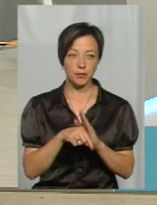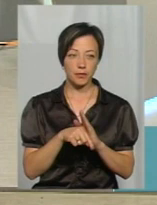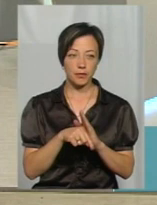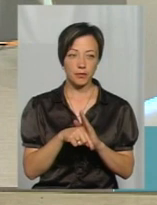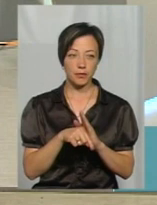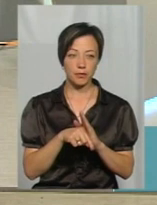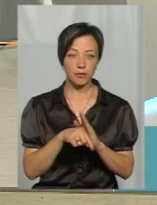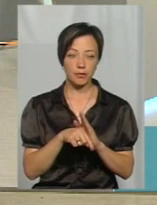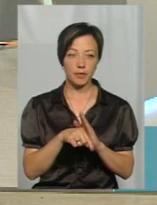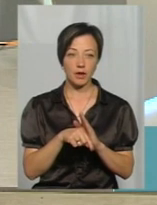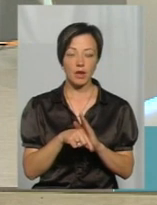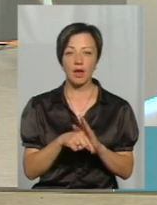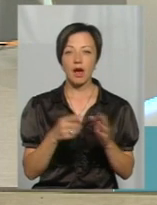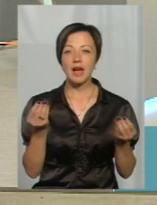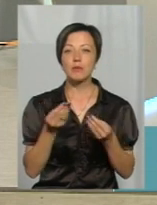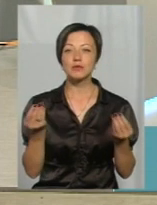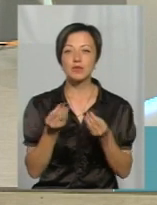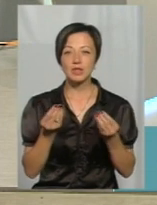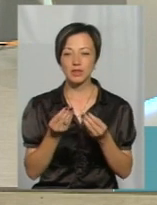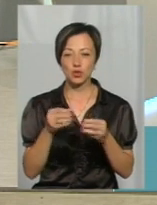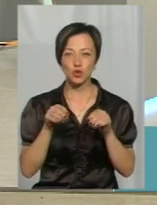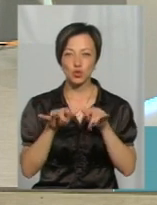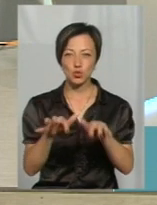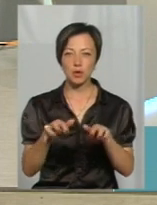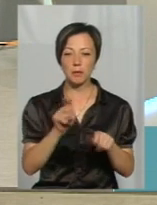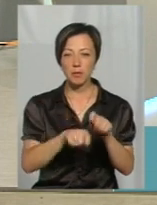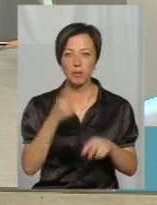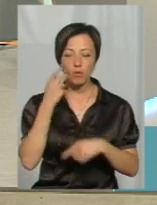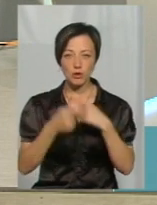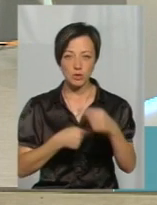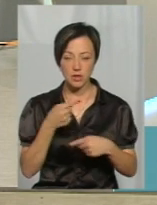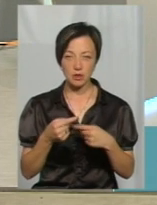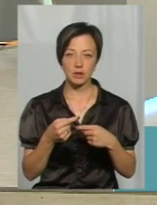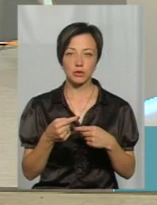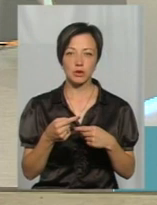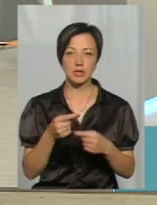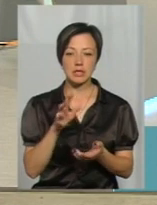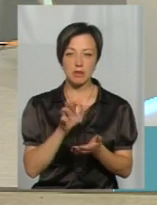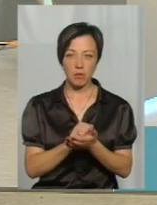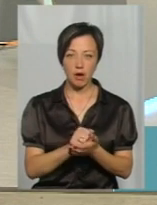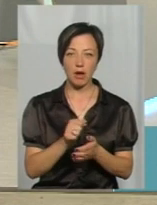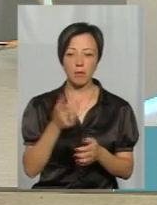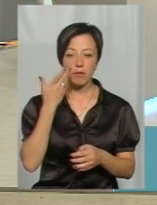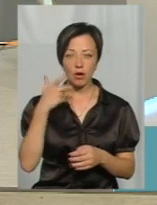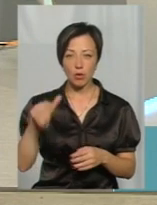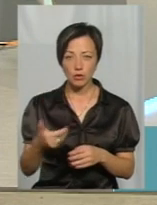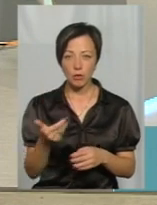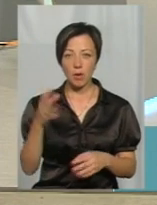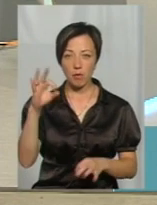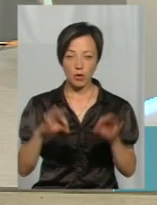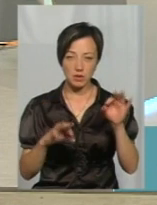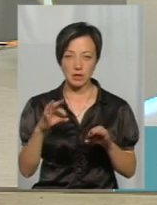жужелиця хлібна, яку ми моніторимо, постійно моніторимо, займає при розкопках, якісь,